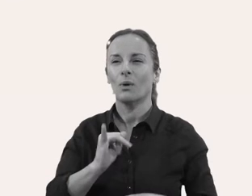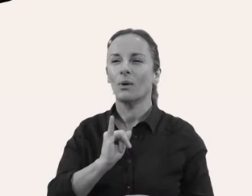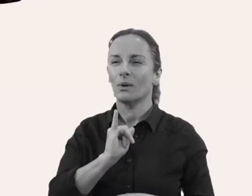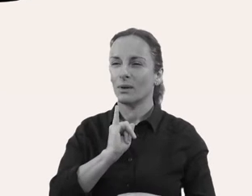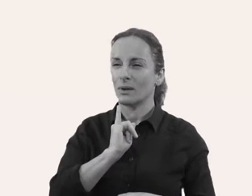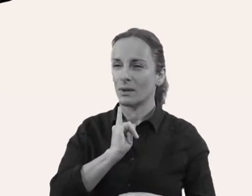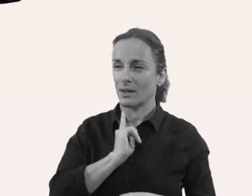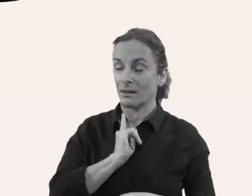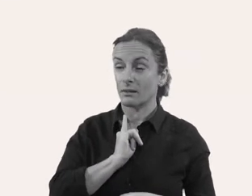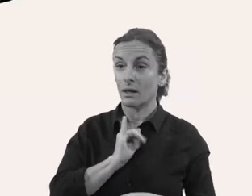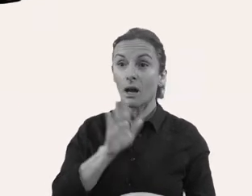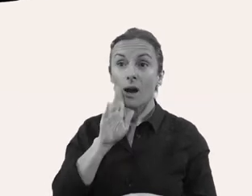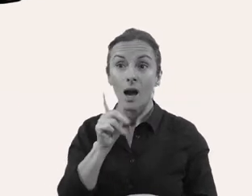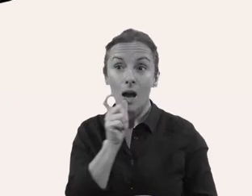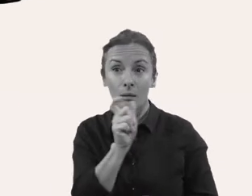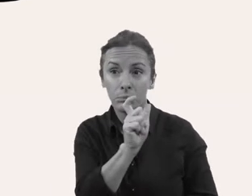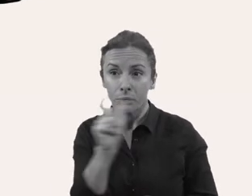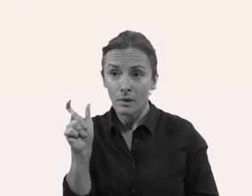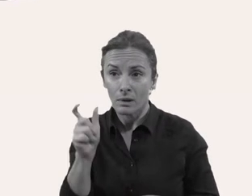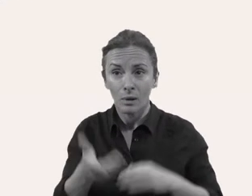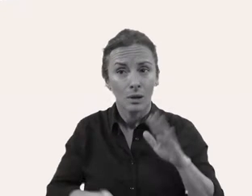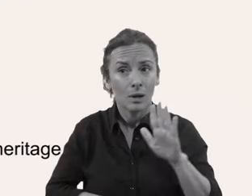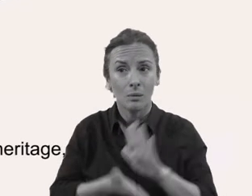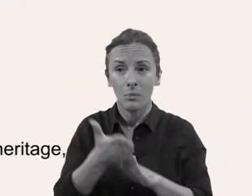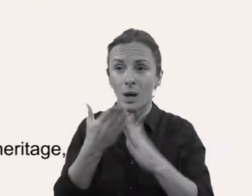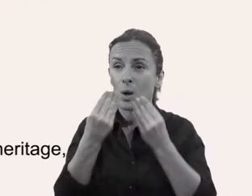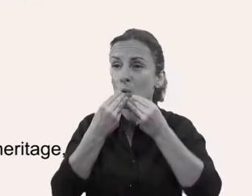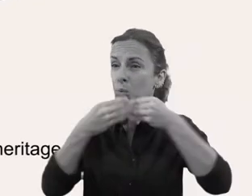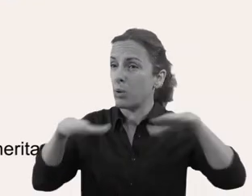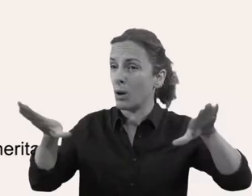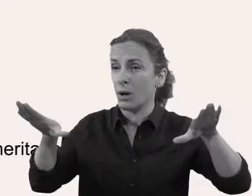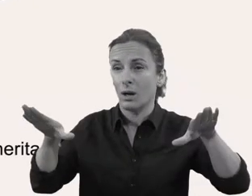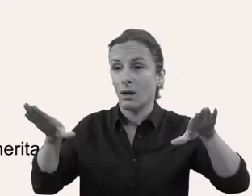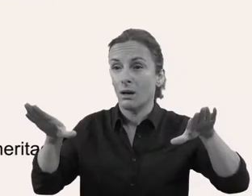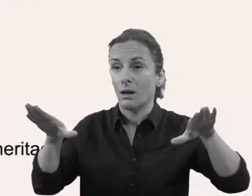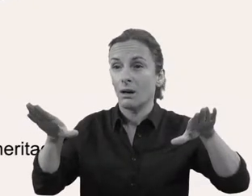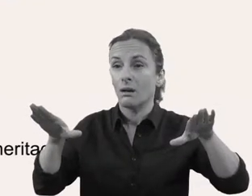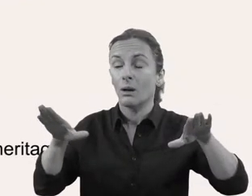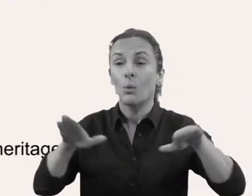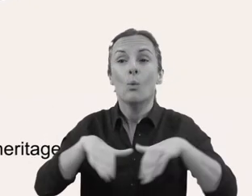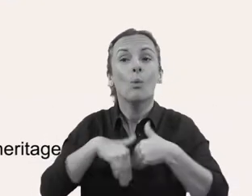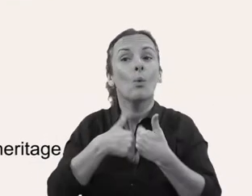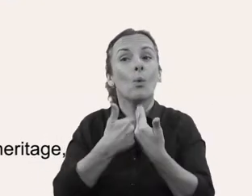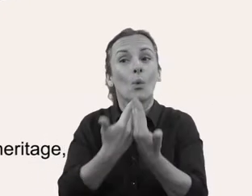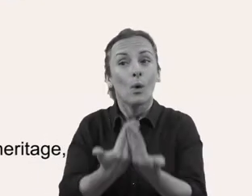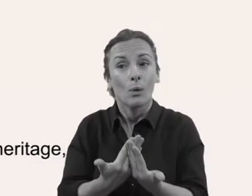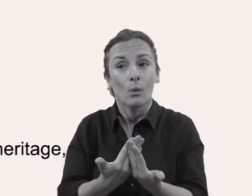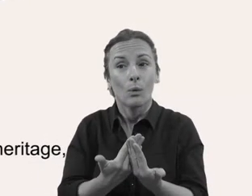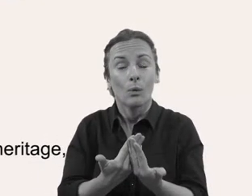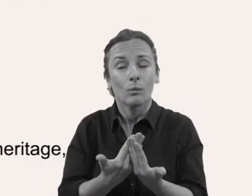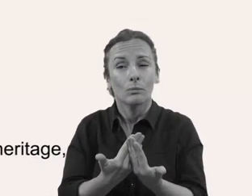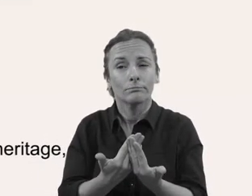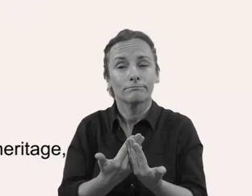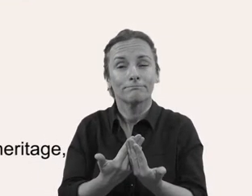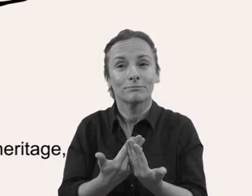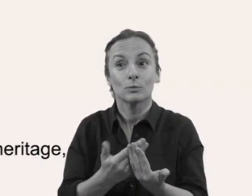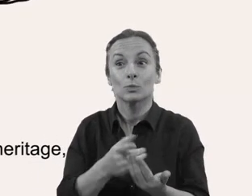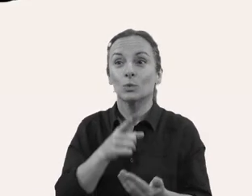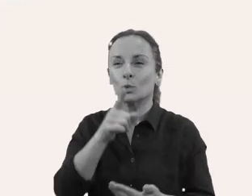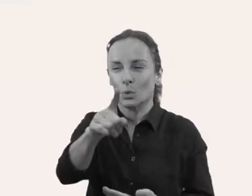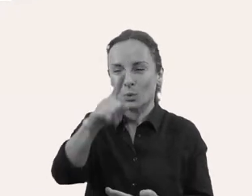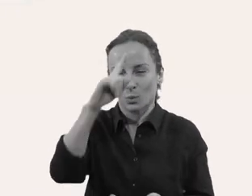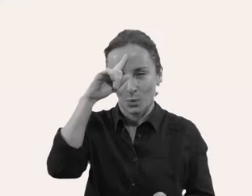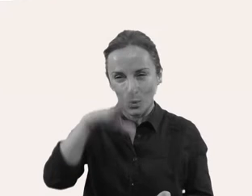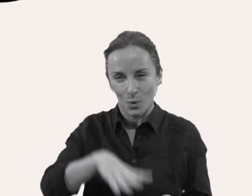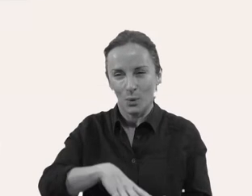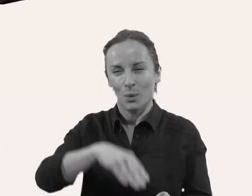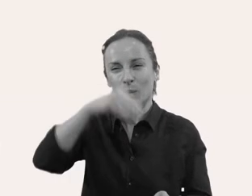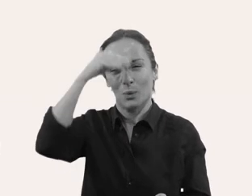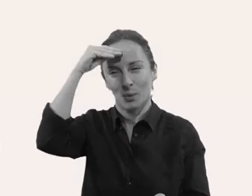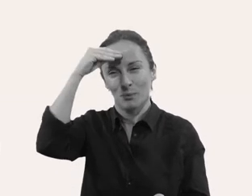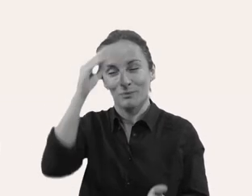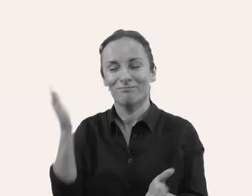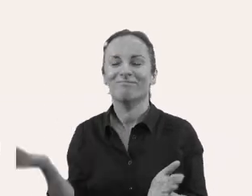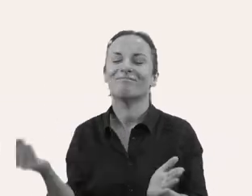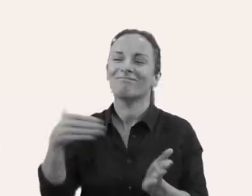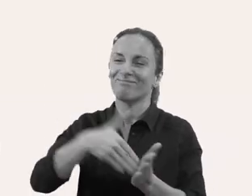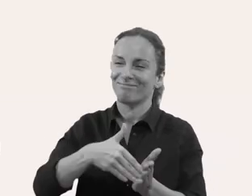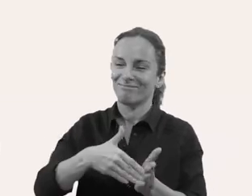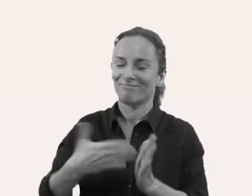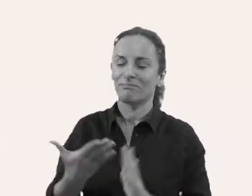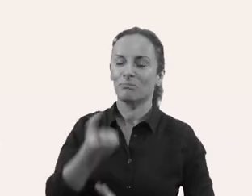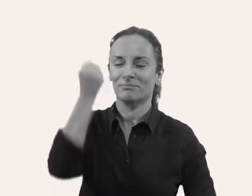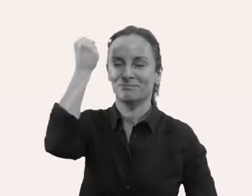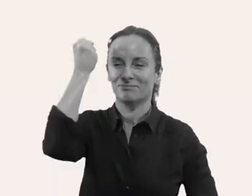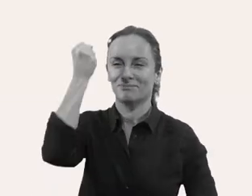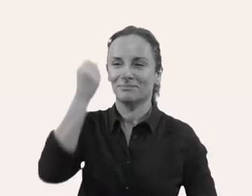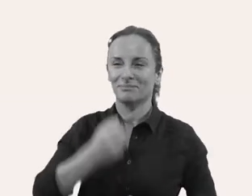que ens ha configurat com a comunitat. Aquell llenguatge, part del patrimoni marítim, s'està perdent. Contribueix a